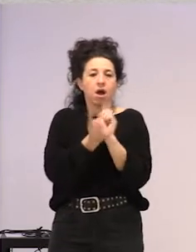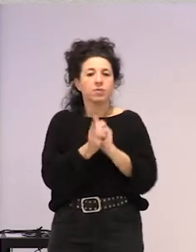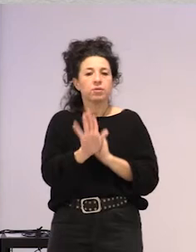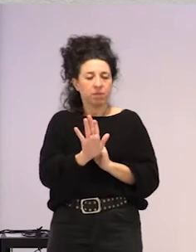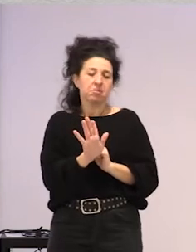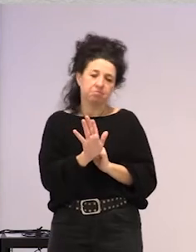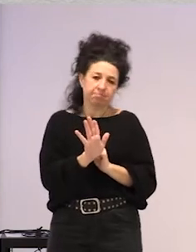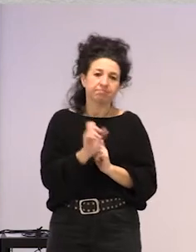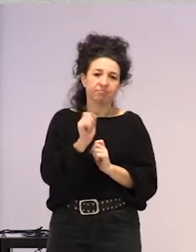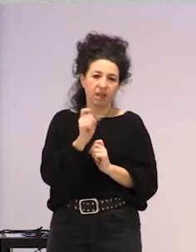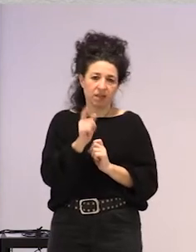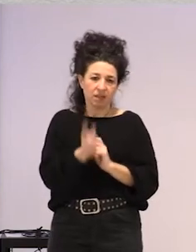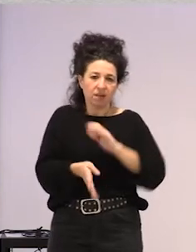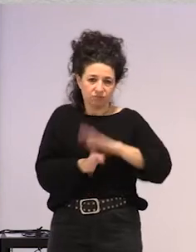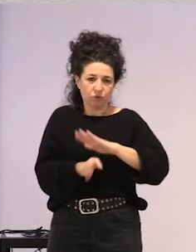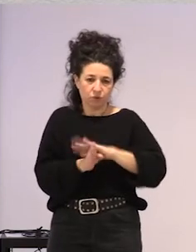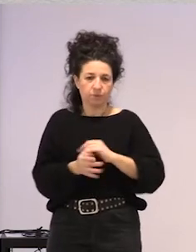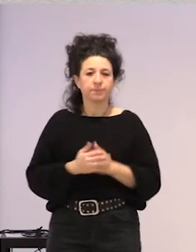ba, inandibatean, mantentzen da,